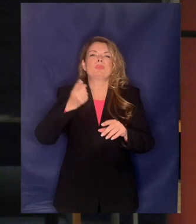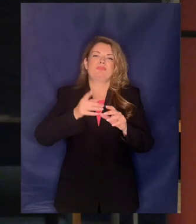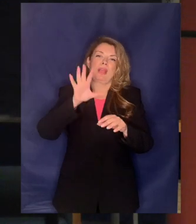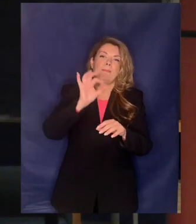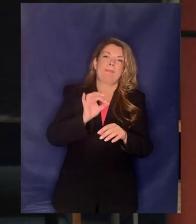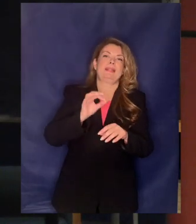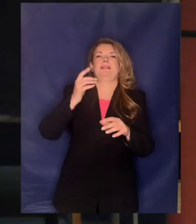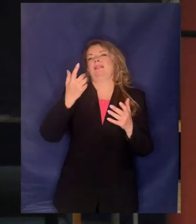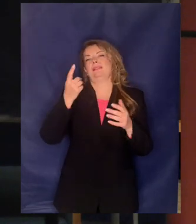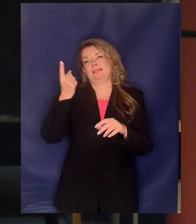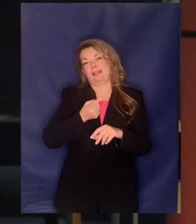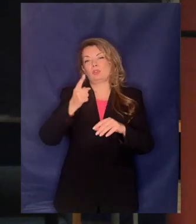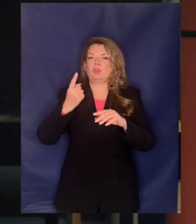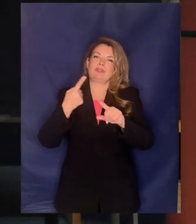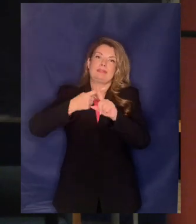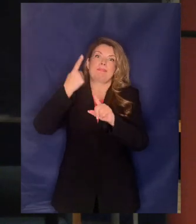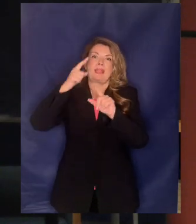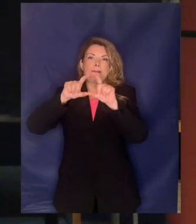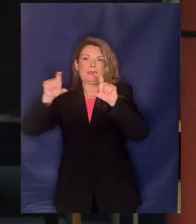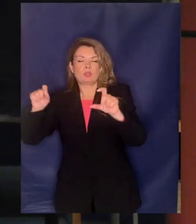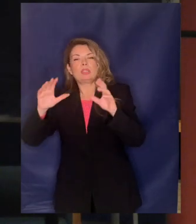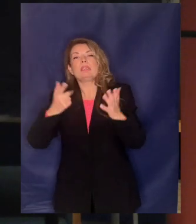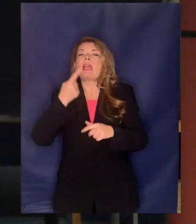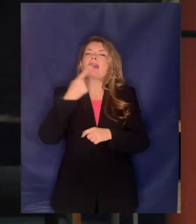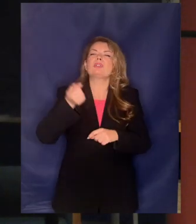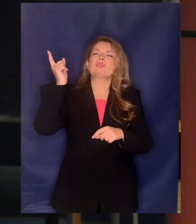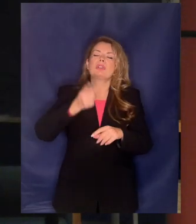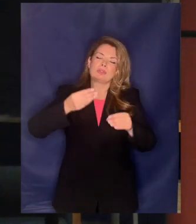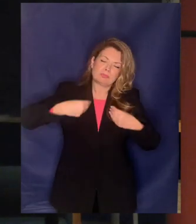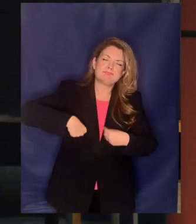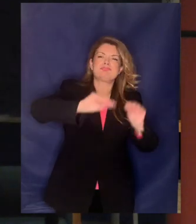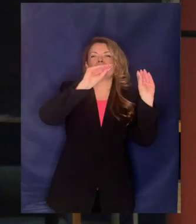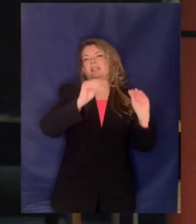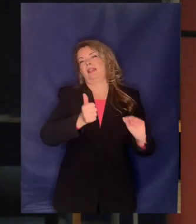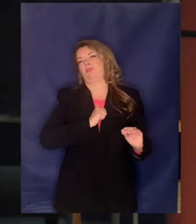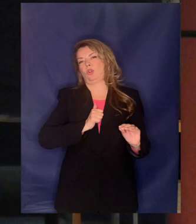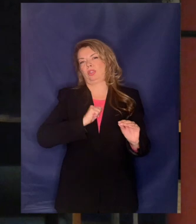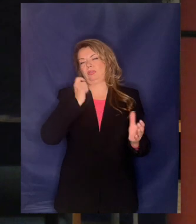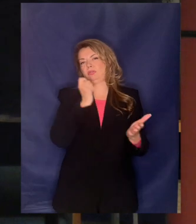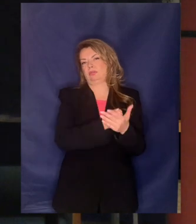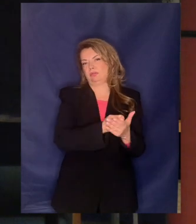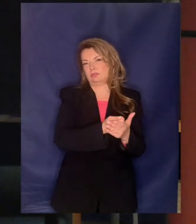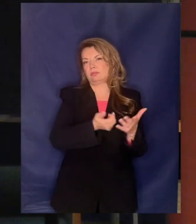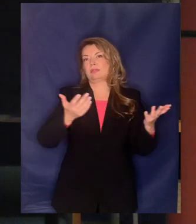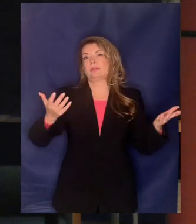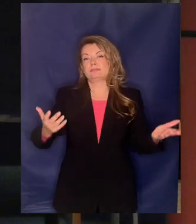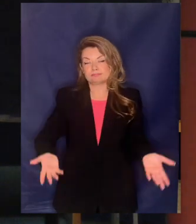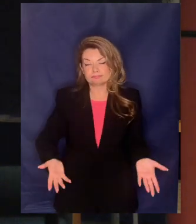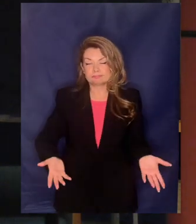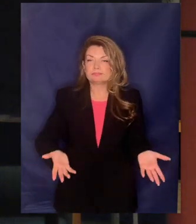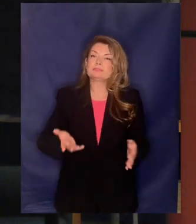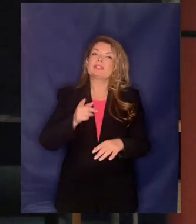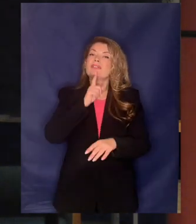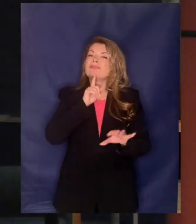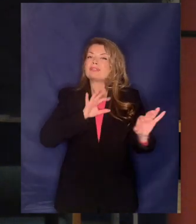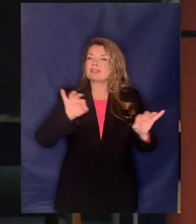πλας μία μετοχή είτε θα πηγαίνανε κατά 100% σε ιδιώτες επενδυτές σε αυτό λοιπόν το πλαίσιο